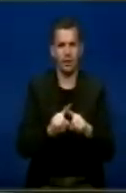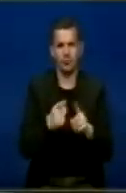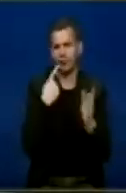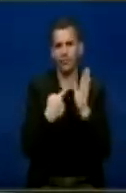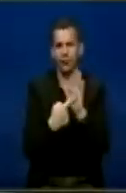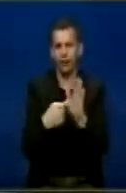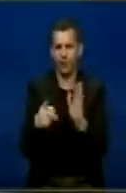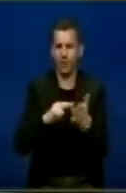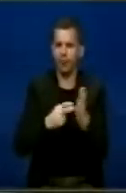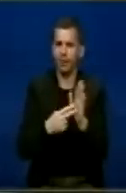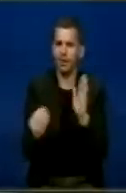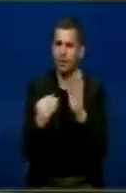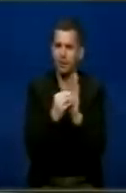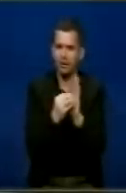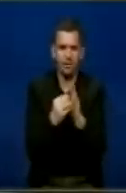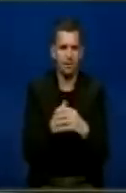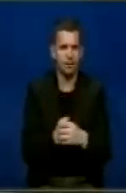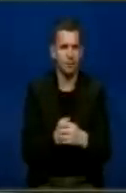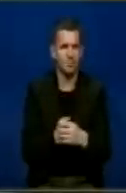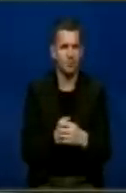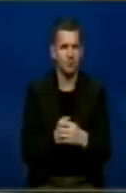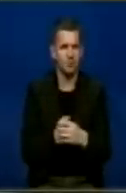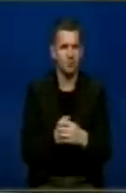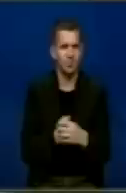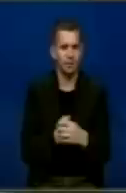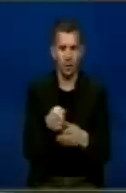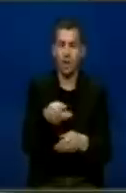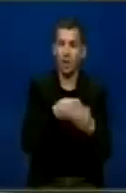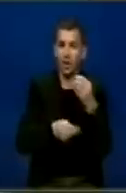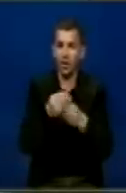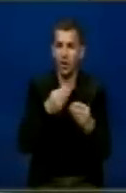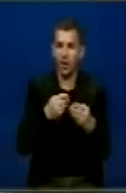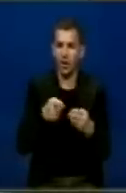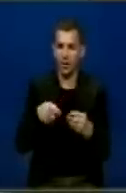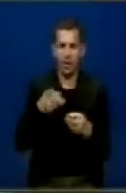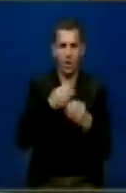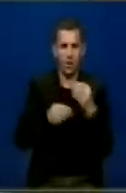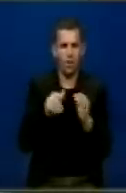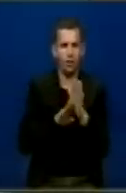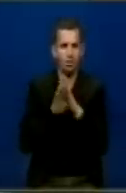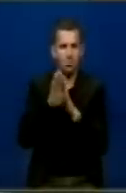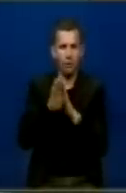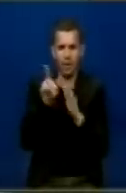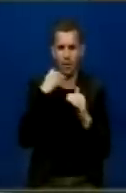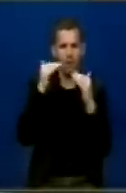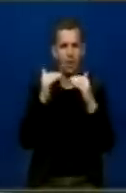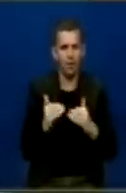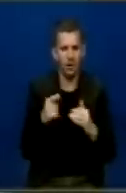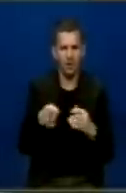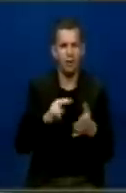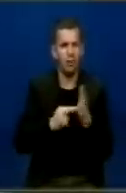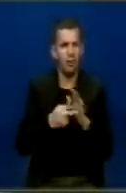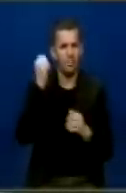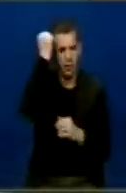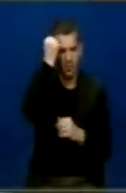mendoj aty thuhet që rritje ekonomike është nga dalsuar gjatë tyre vitet dhe përshkak të krizë në eurozonë, e kështu meral,